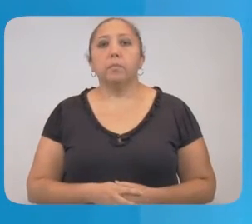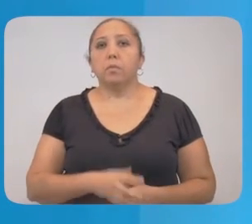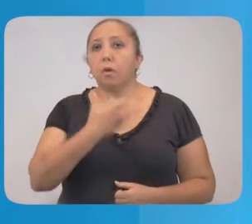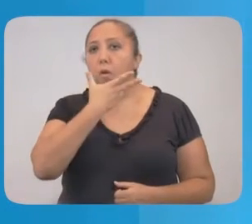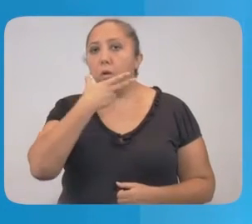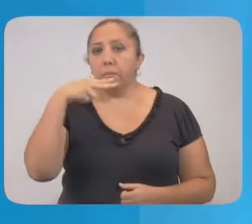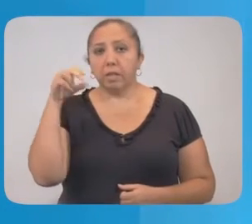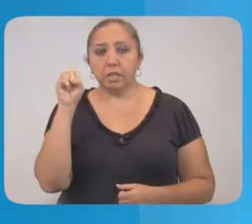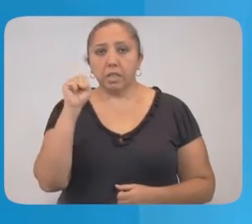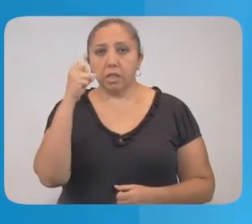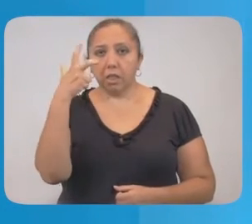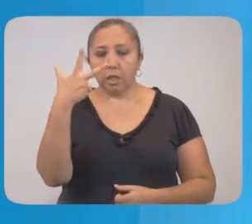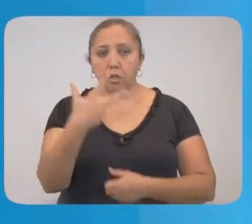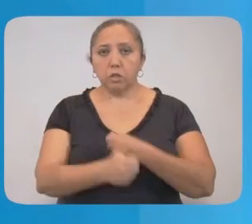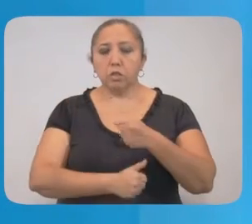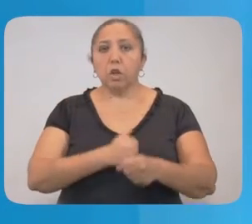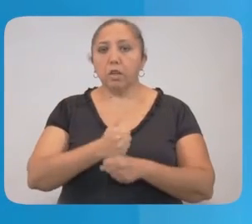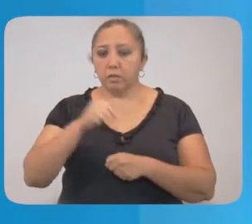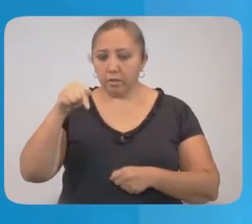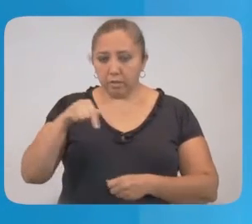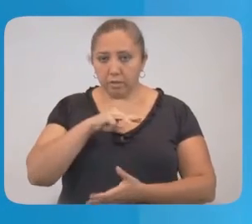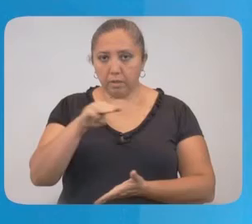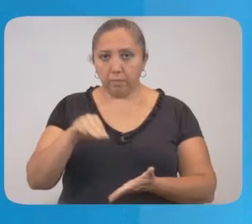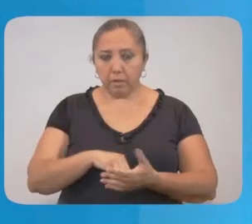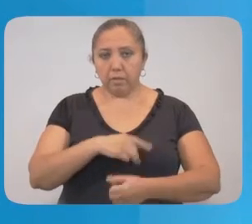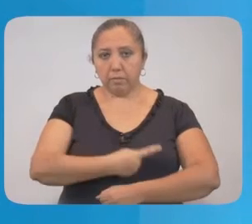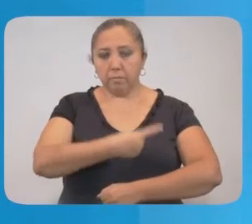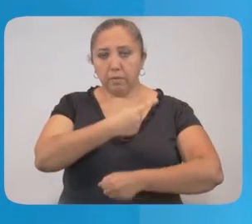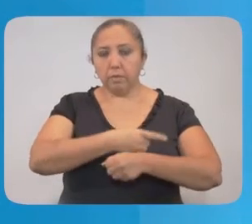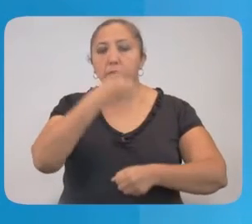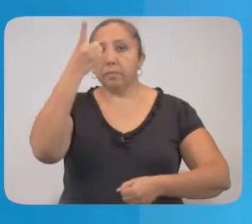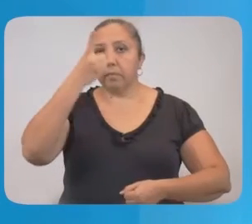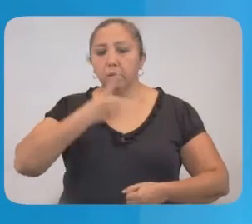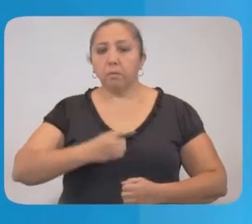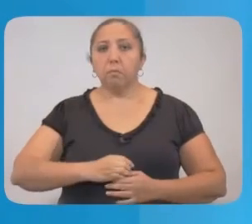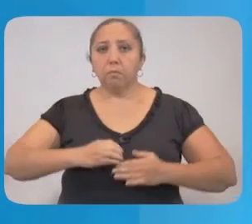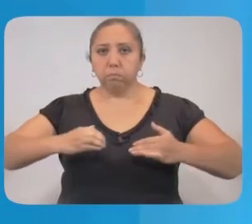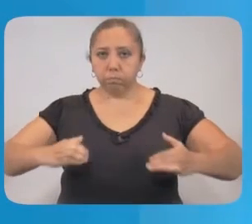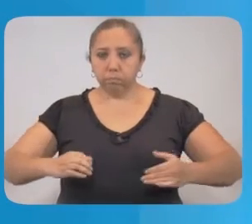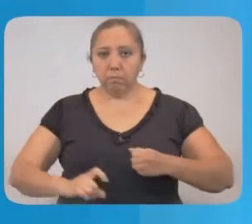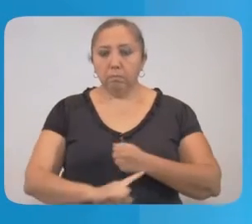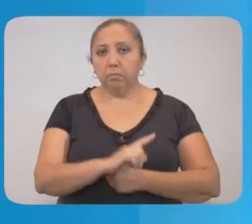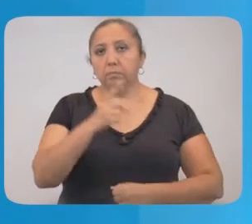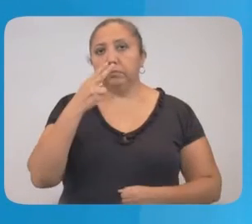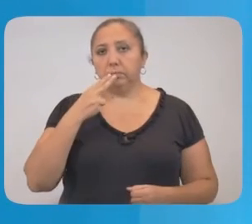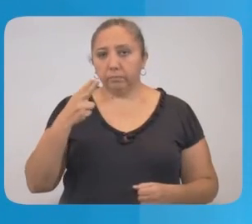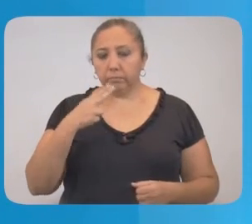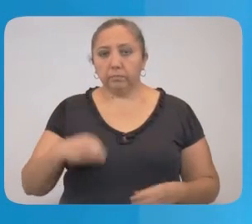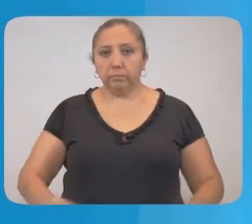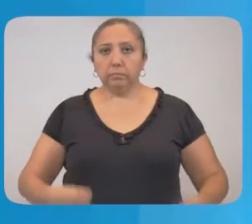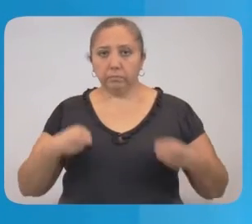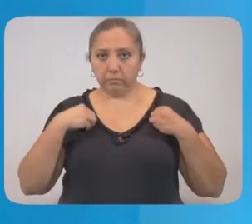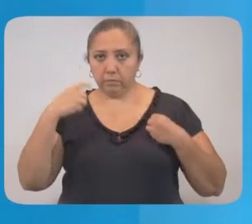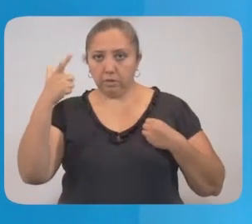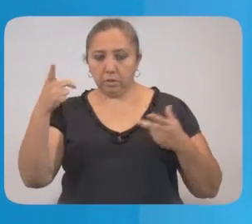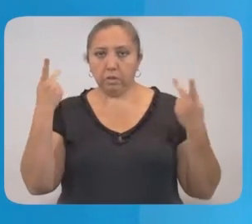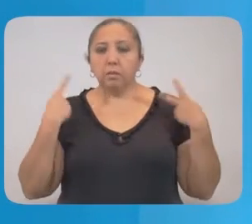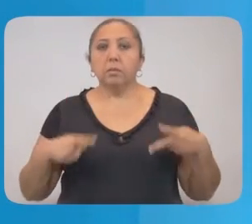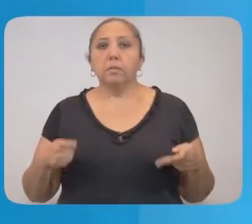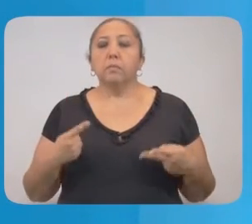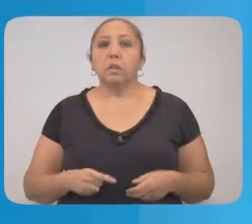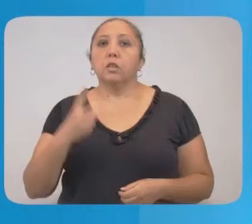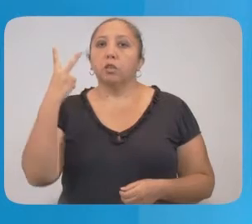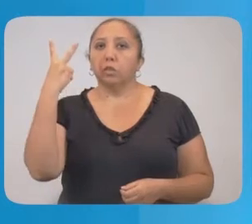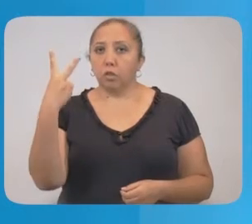anasinu kajal, anchajanti, diabetes, telamiltu presion. Kajak bakaxi te luntul mak, taku walkila, machik pa hakti, mishbalti.